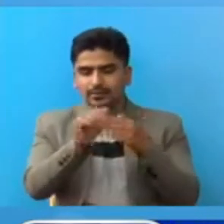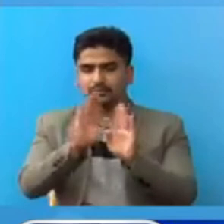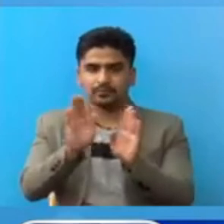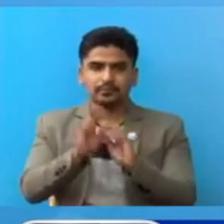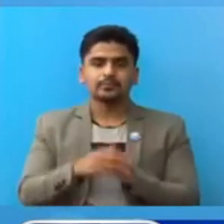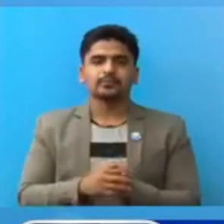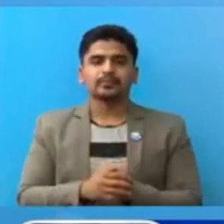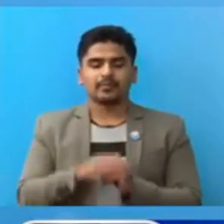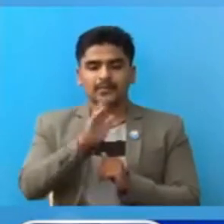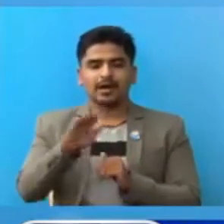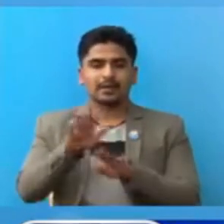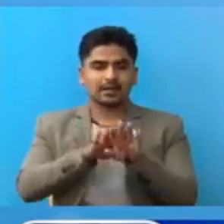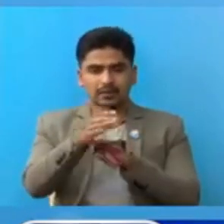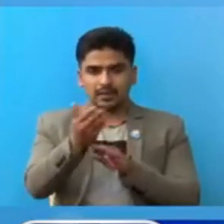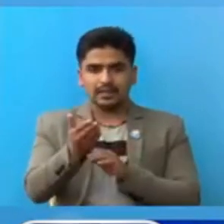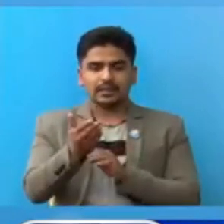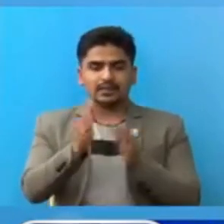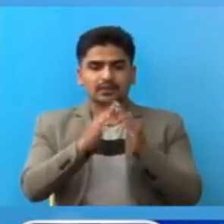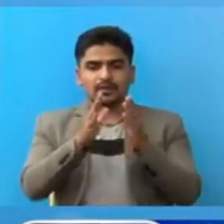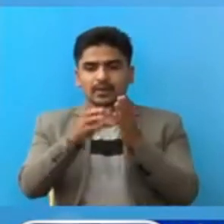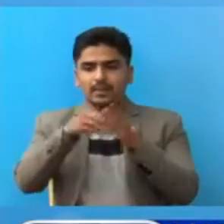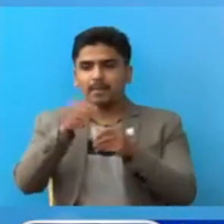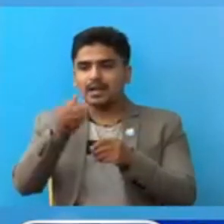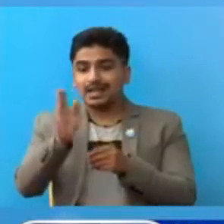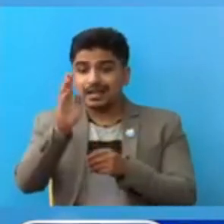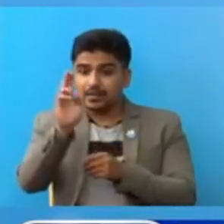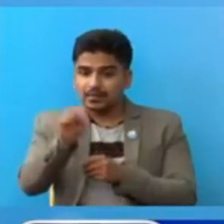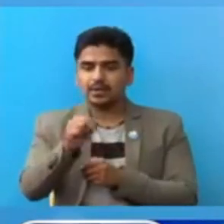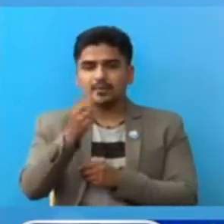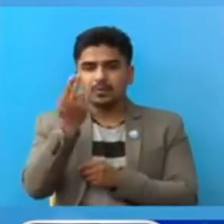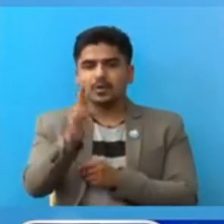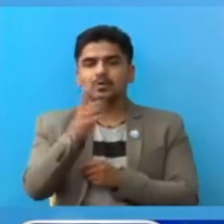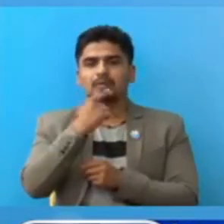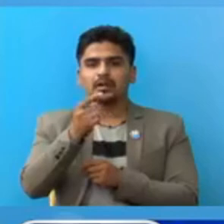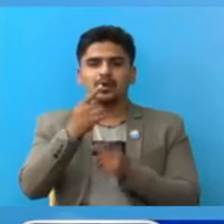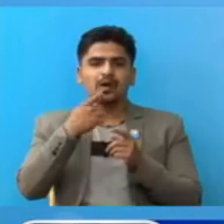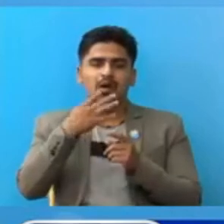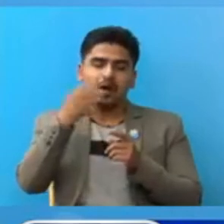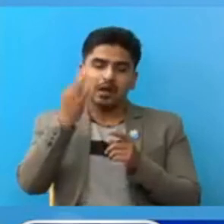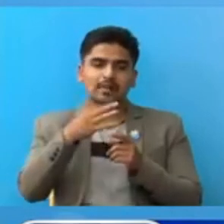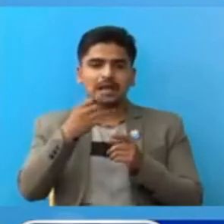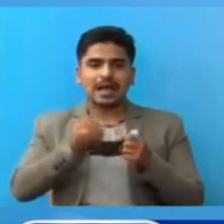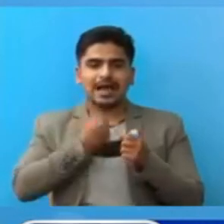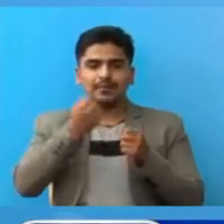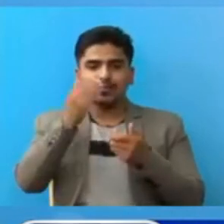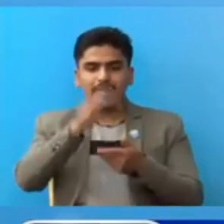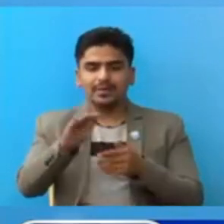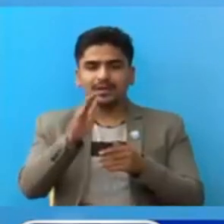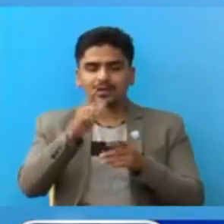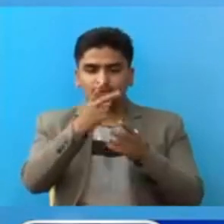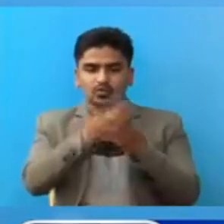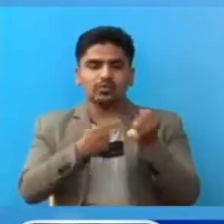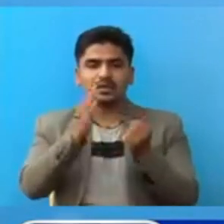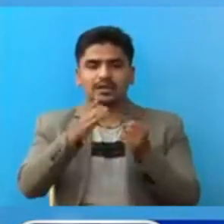बालबाली का हरुलाई घरवाट बाईर जानाई परेमा अनिबार्य आफुर बालबाली का